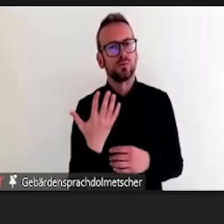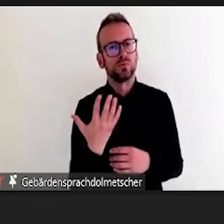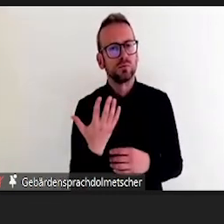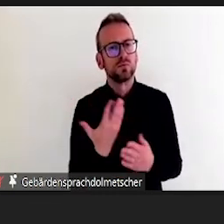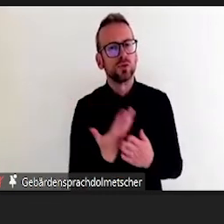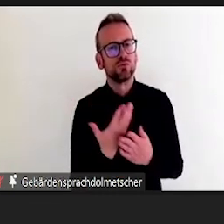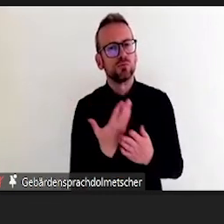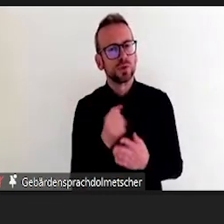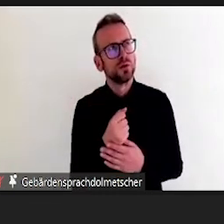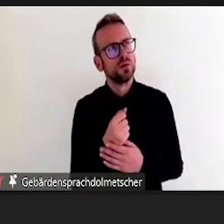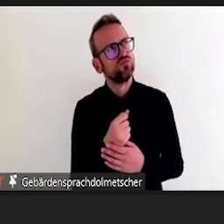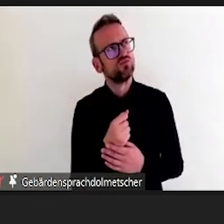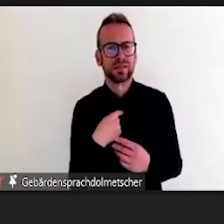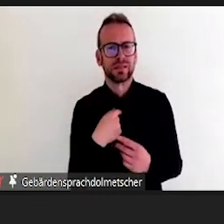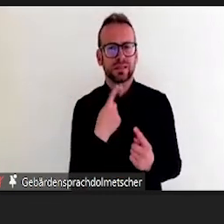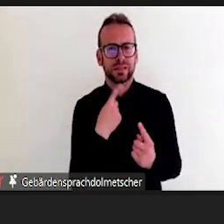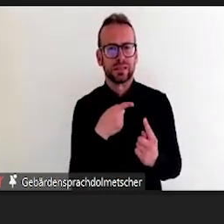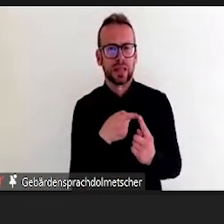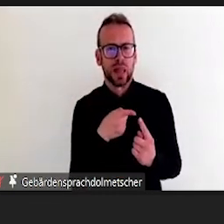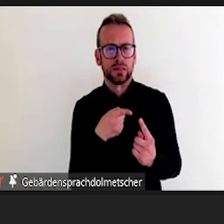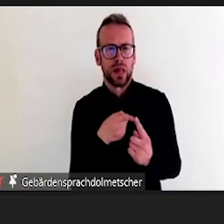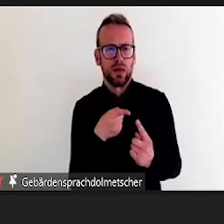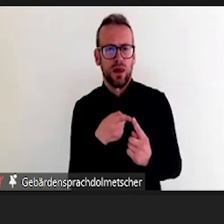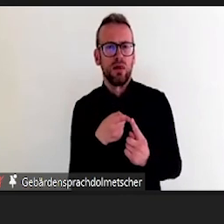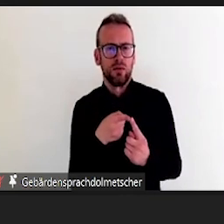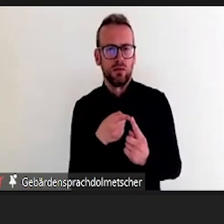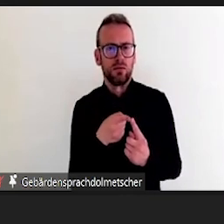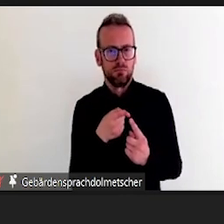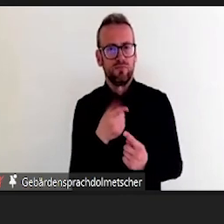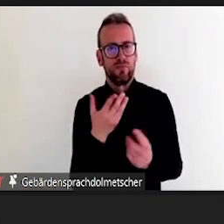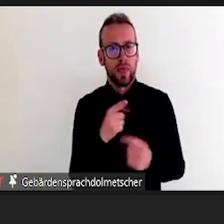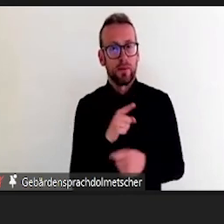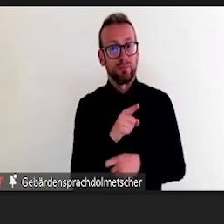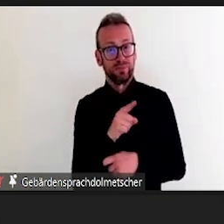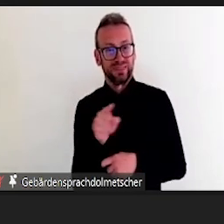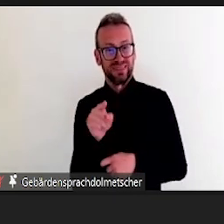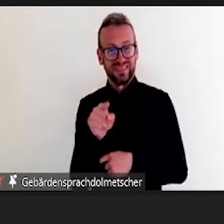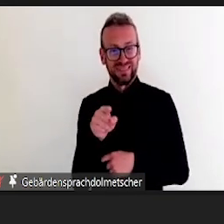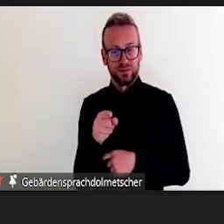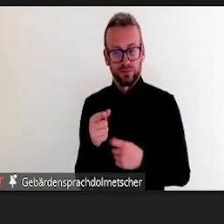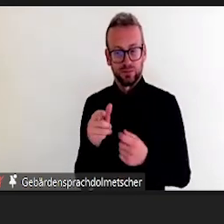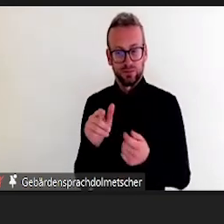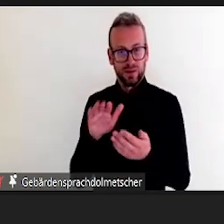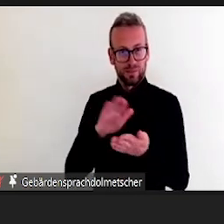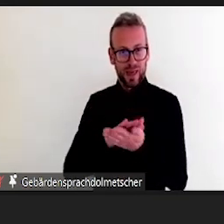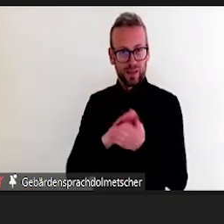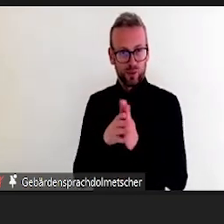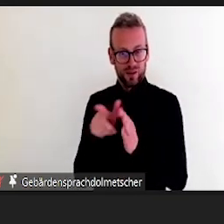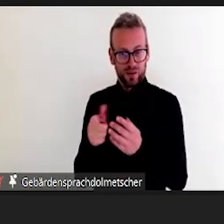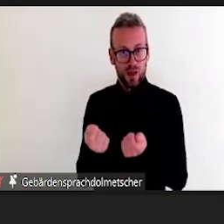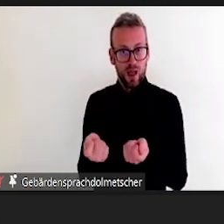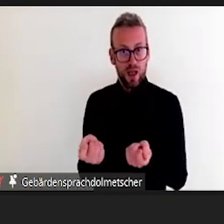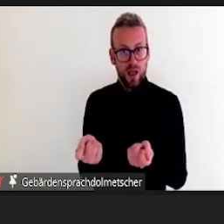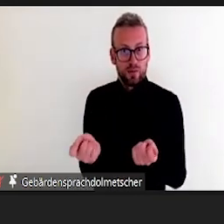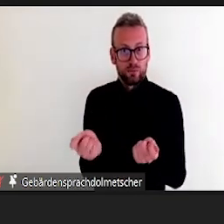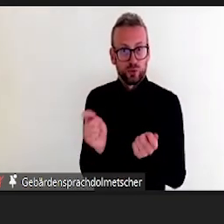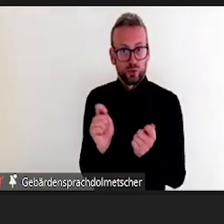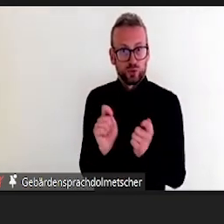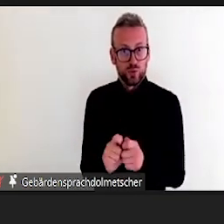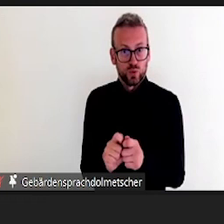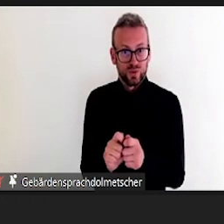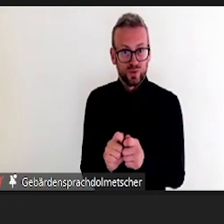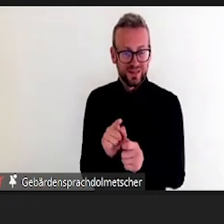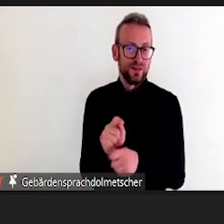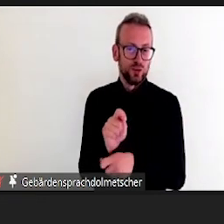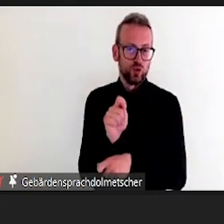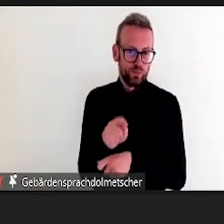Und wenn ich nicht inzwischen seit die Mail-Adresse ändere, dann kriege ich diese Mail auch zu dem Zeitpunkt von mir selber verfasst. Eben so ein bisschen ans